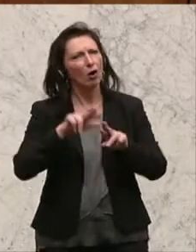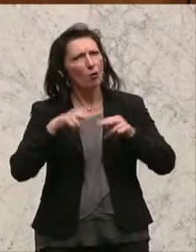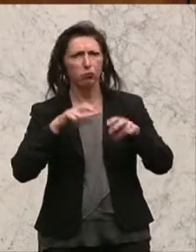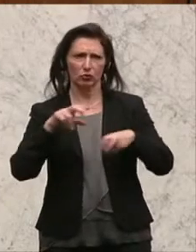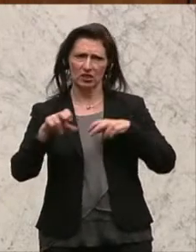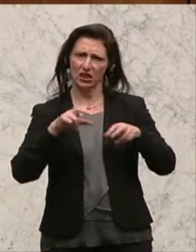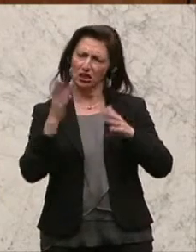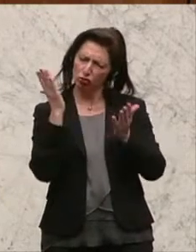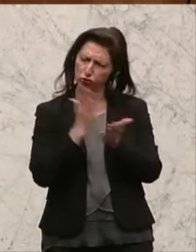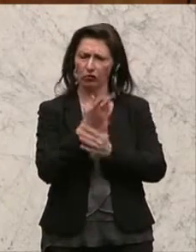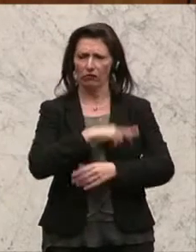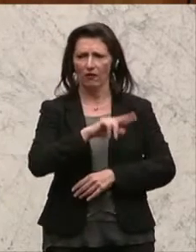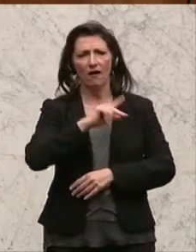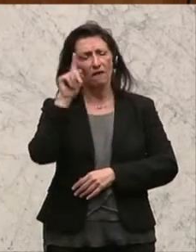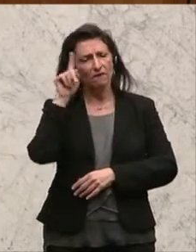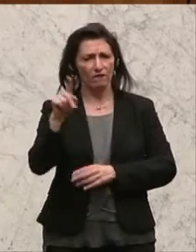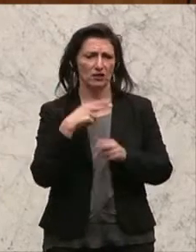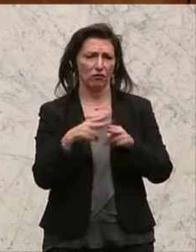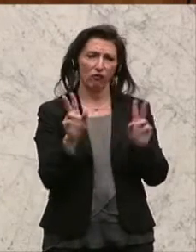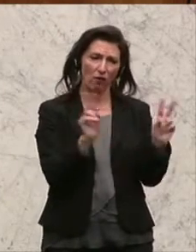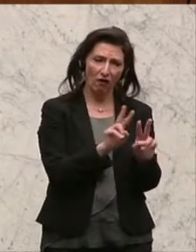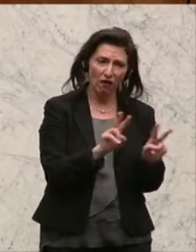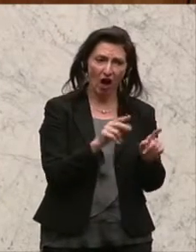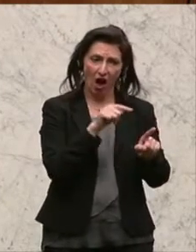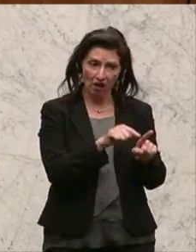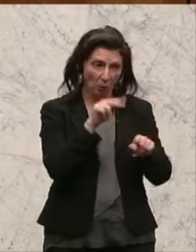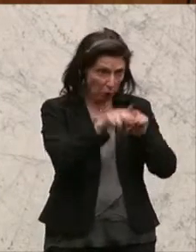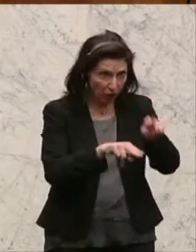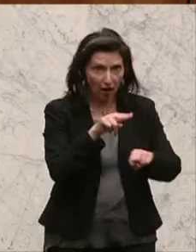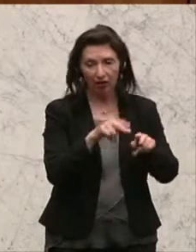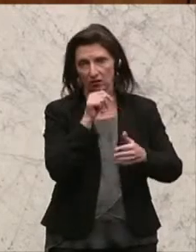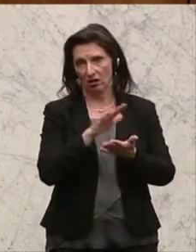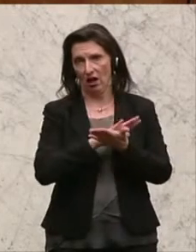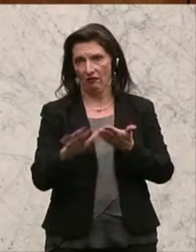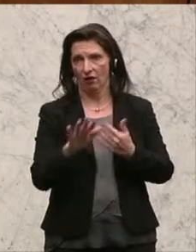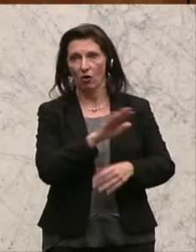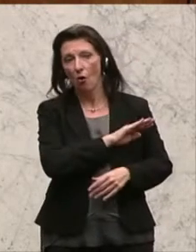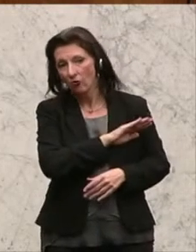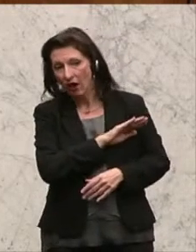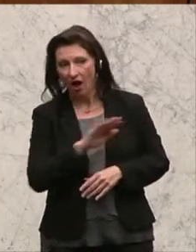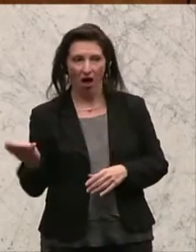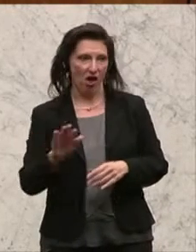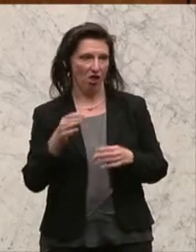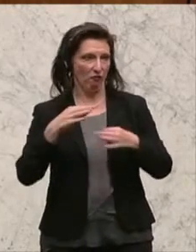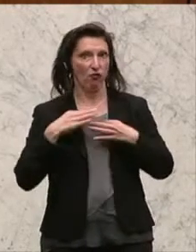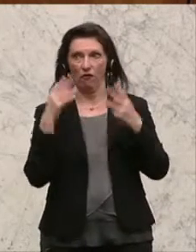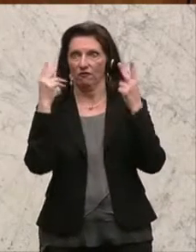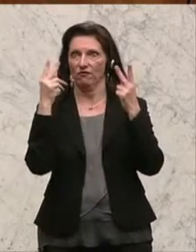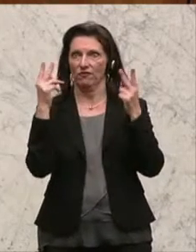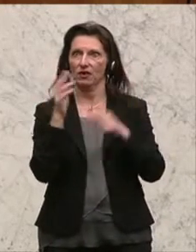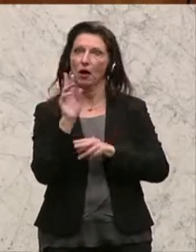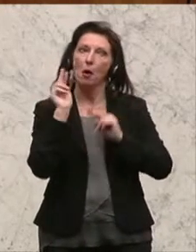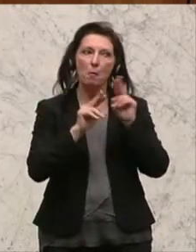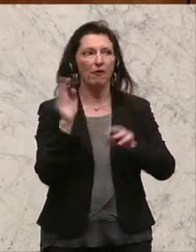wissen, dass das für pflegende Angehörige nicht immer einfach ist. Und weil es uns allen gemeinsam, da bin ich auch überzeugt, davon ein Anliegen ist, bestmögliche